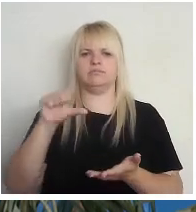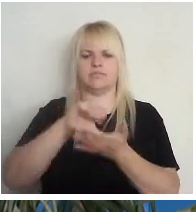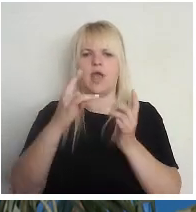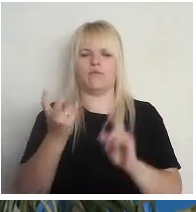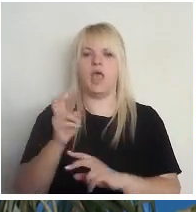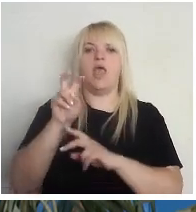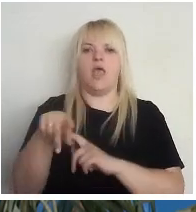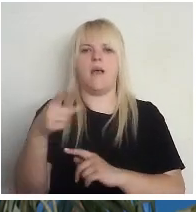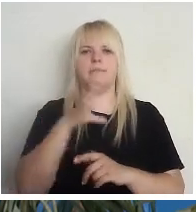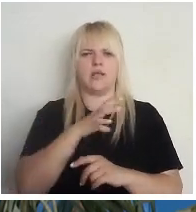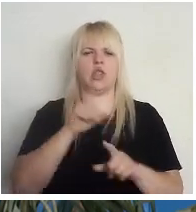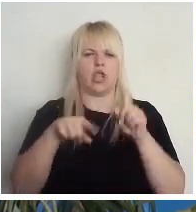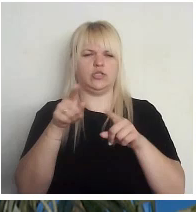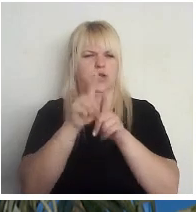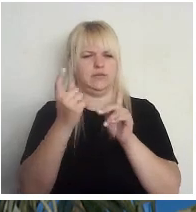paskatījos arī